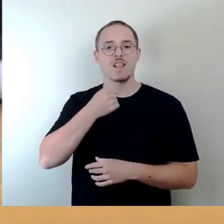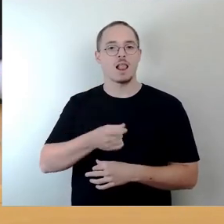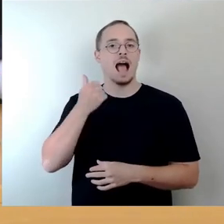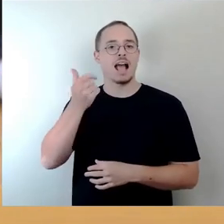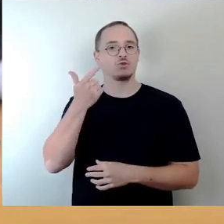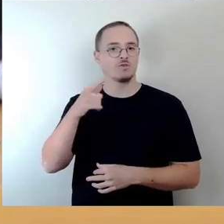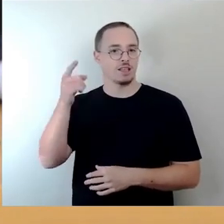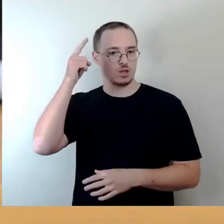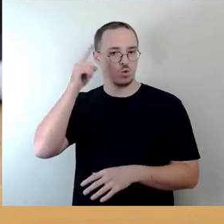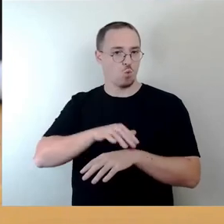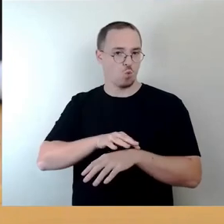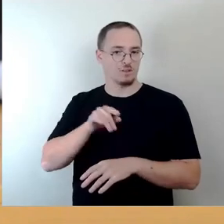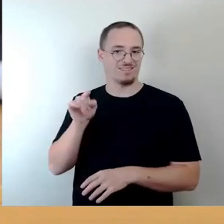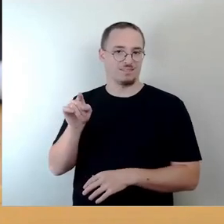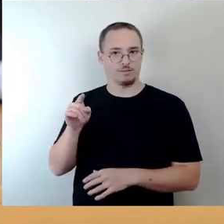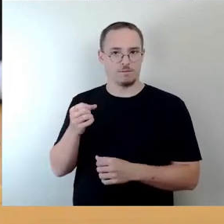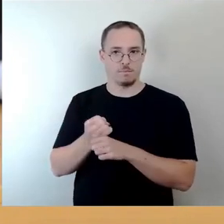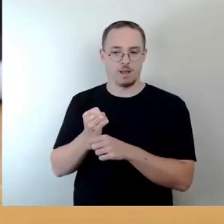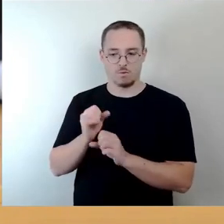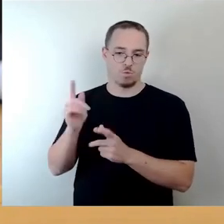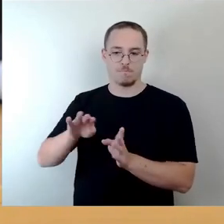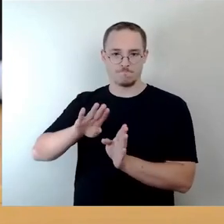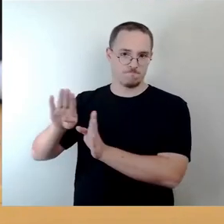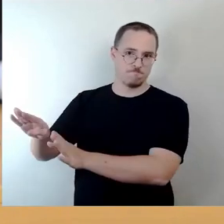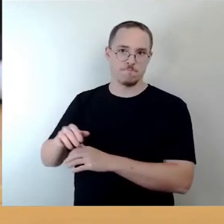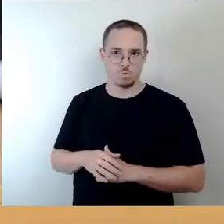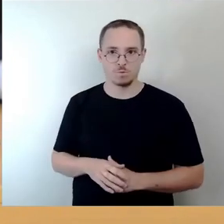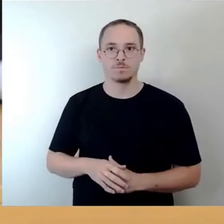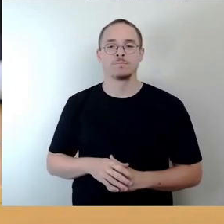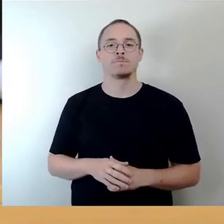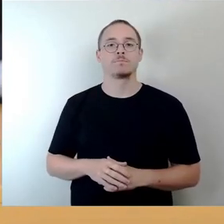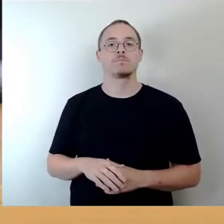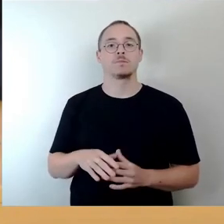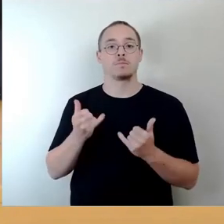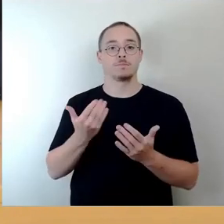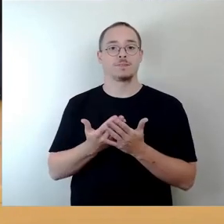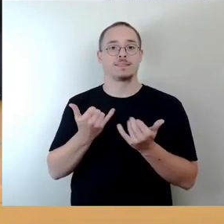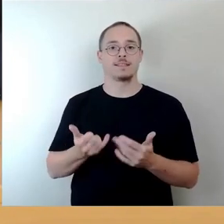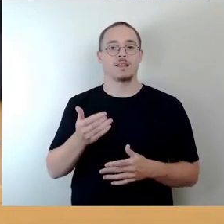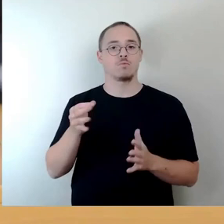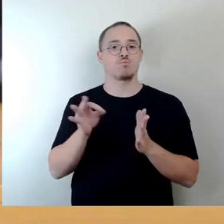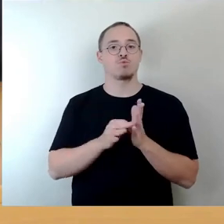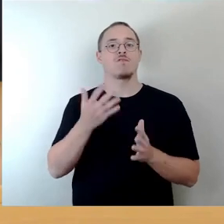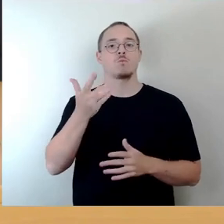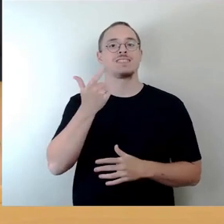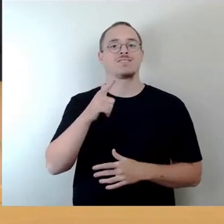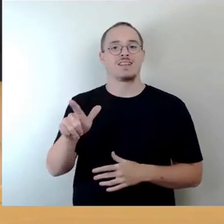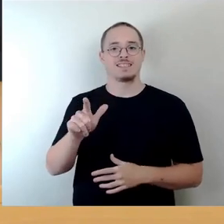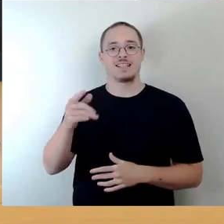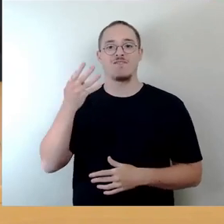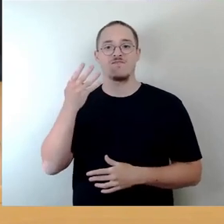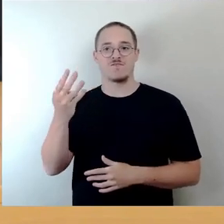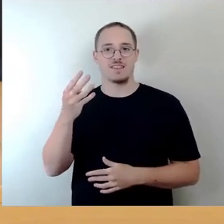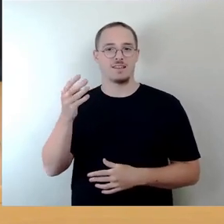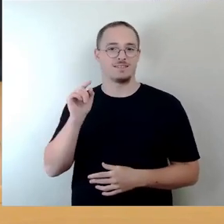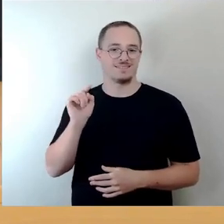zur Abstimmung stellen, was die Filmnächte Top 25, 4 angeht, den als nächstes nach